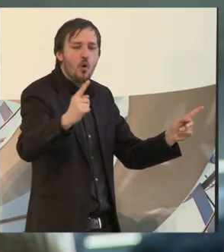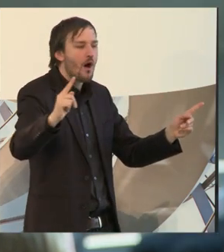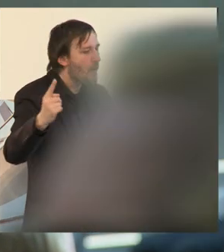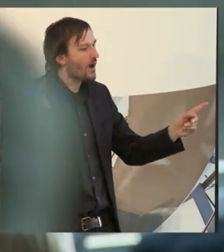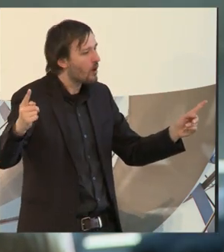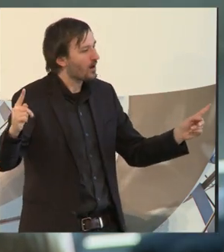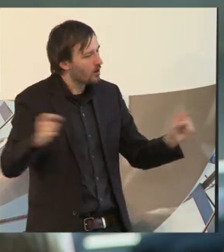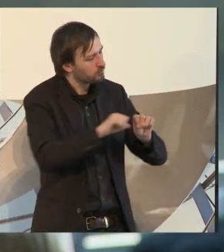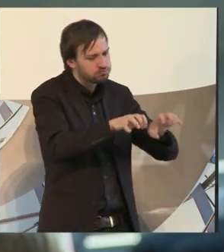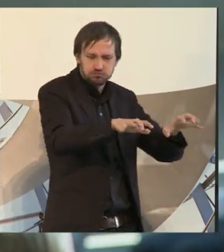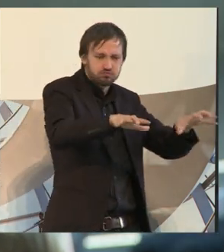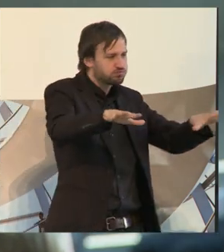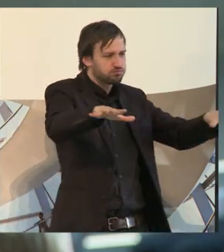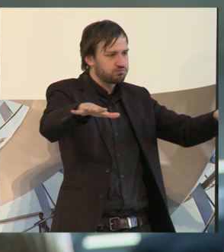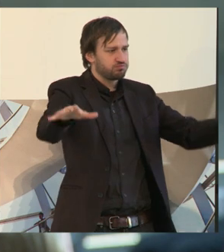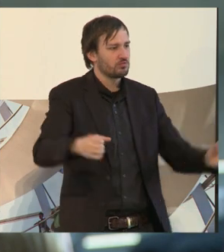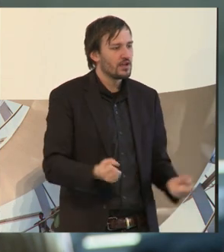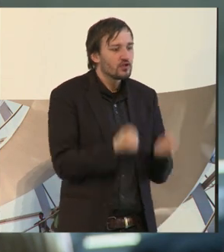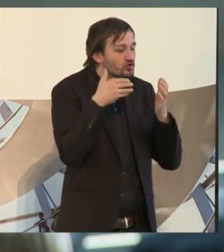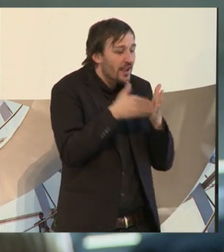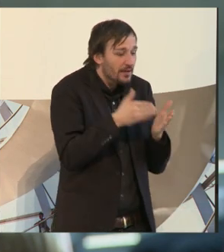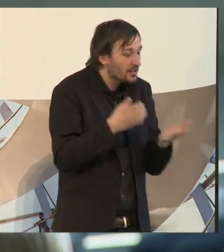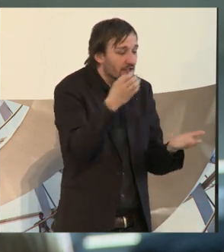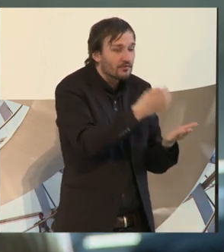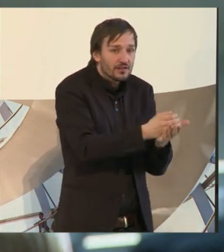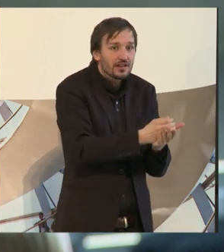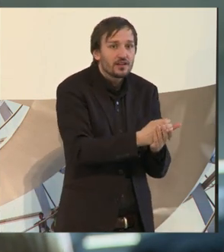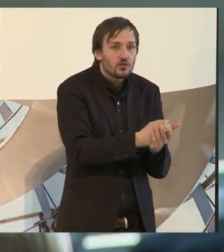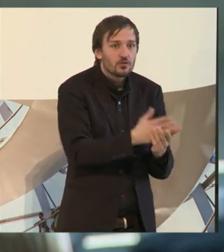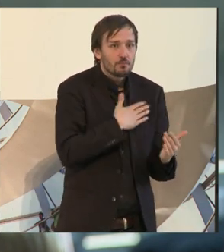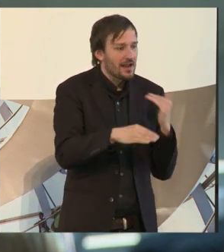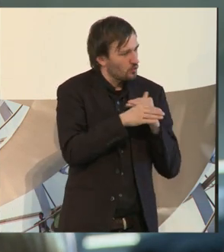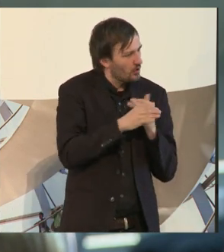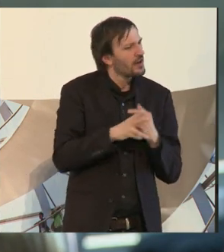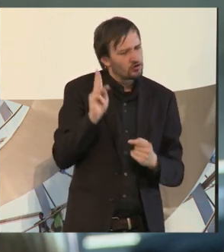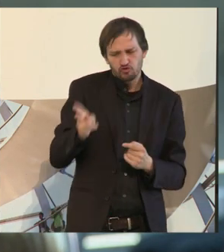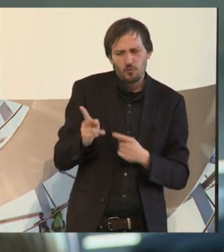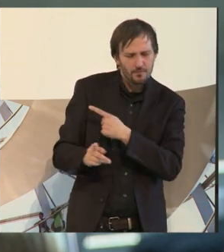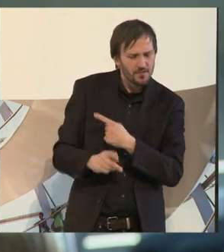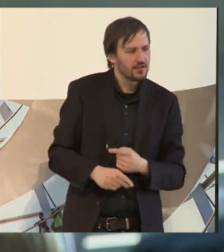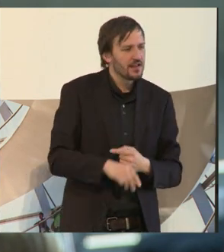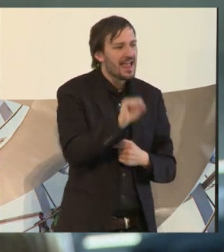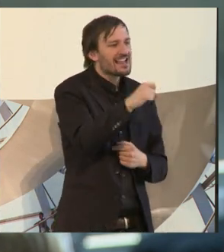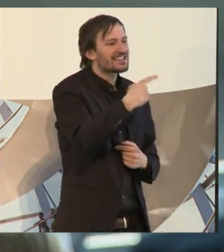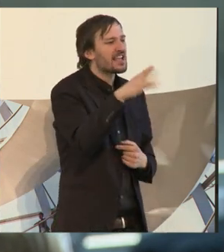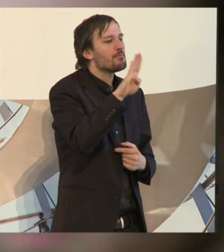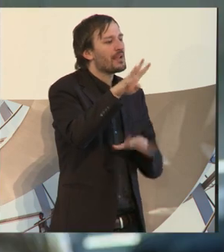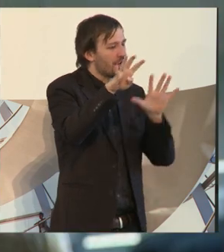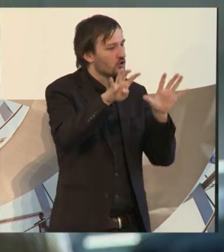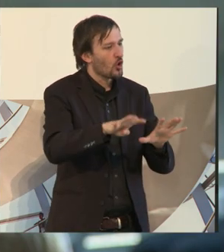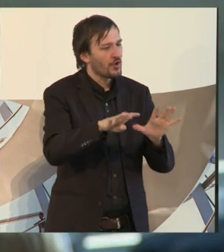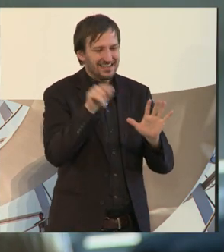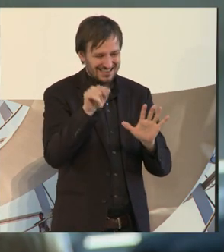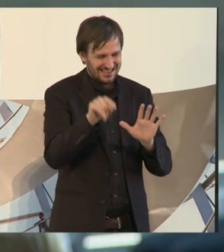hineingebracht werden. Für die Schwerbehindertenvertretungen, da stehe ich meinem Kollegen sofort bei, selbstverständlich im SGB IX, dass man dort